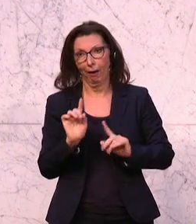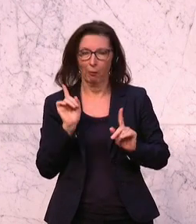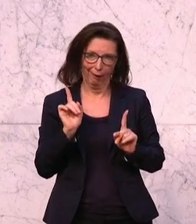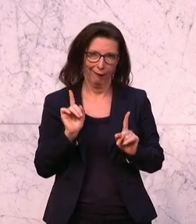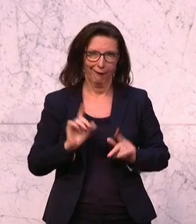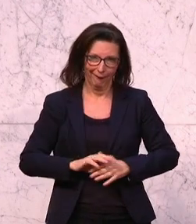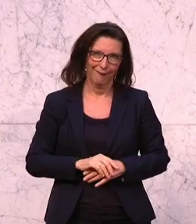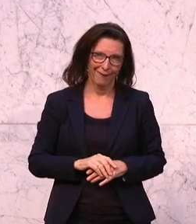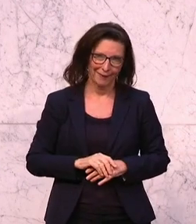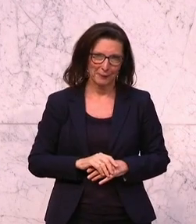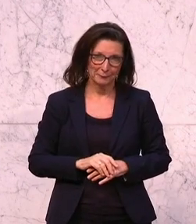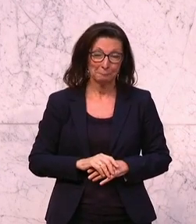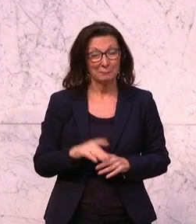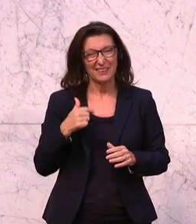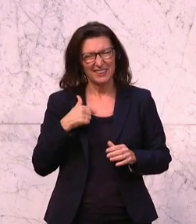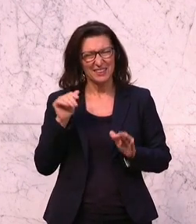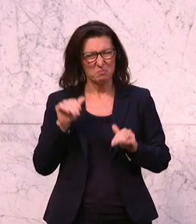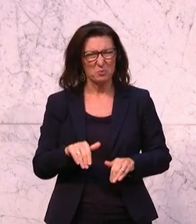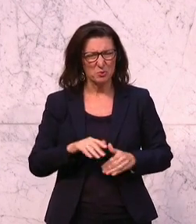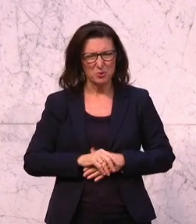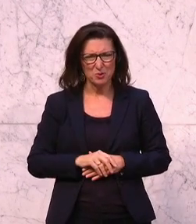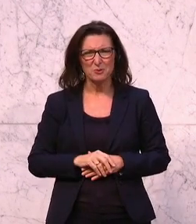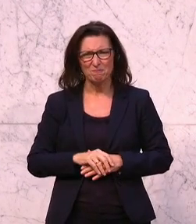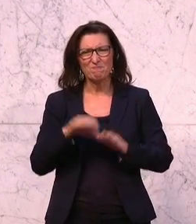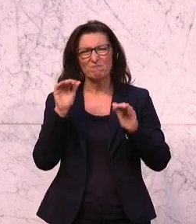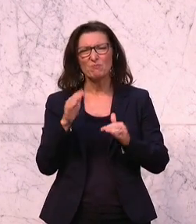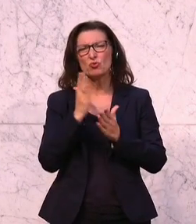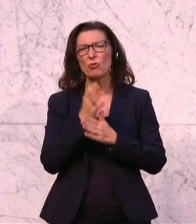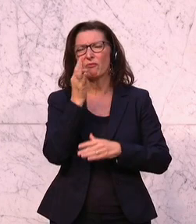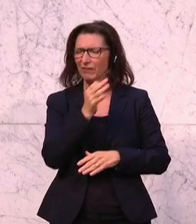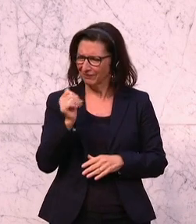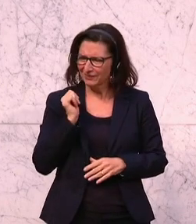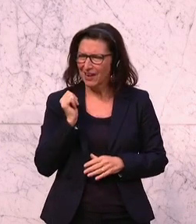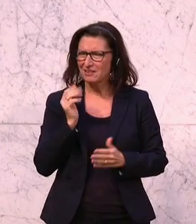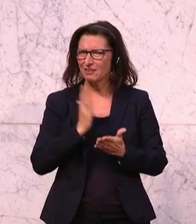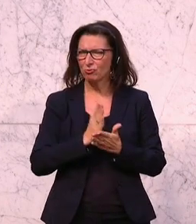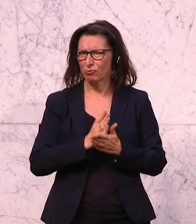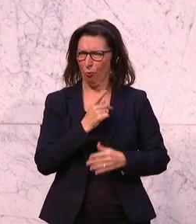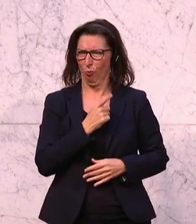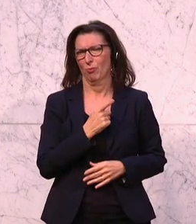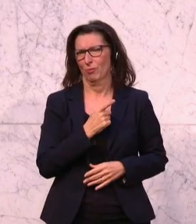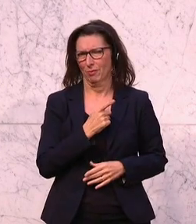jetzt muss ich da mal die Frage, Sie haben nämlich gestern schon strapaziert,